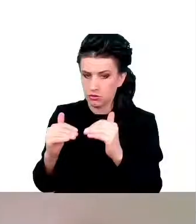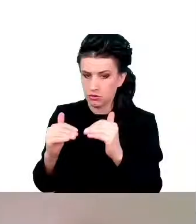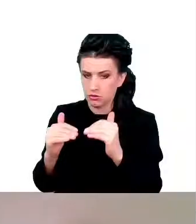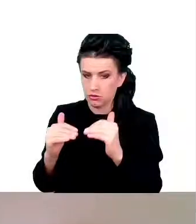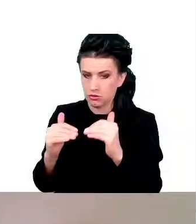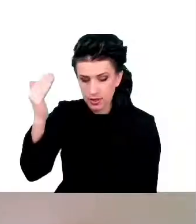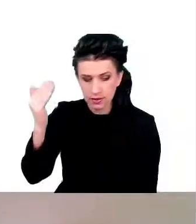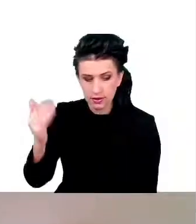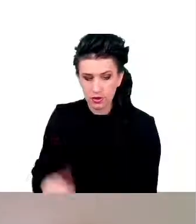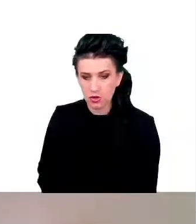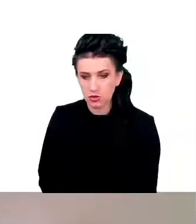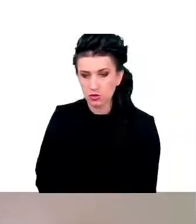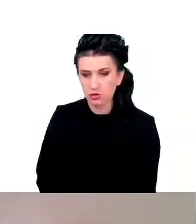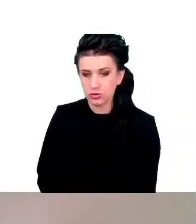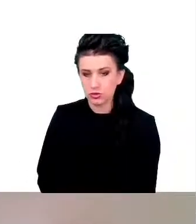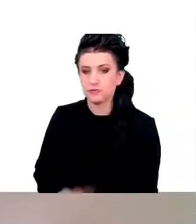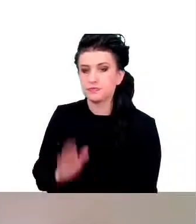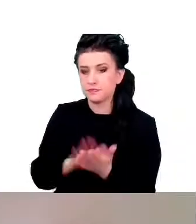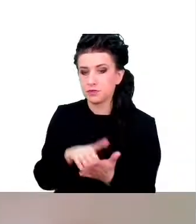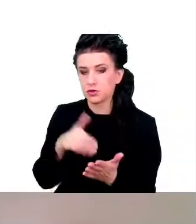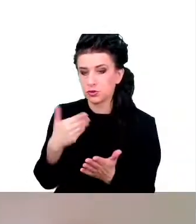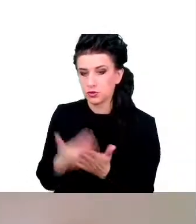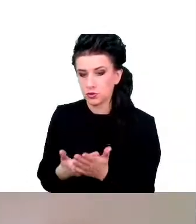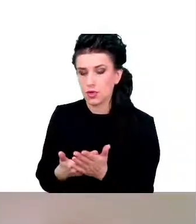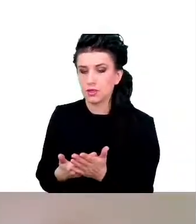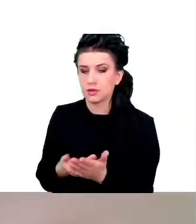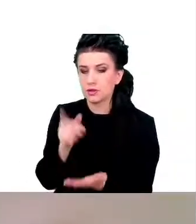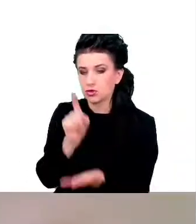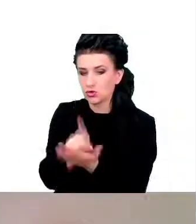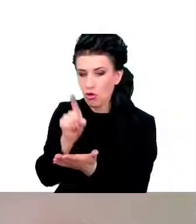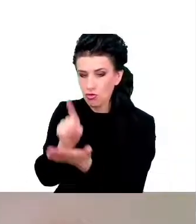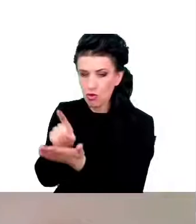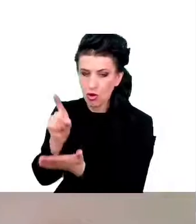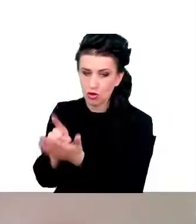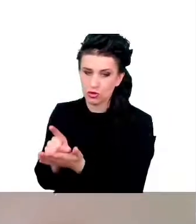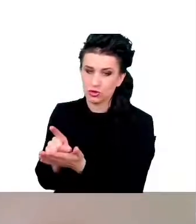są na przykład zdolności do chronologicznego